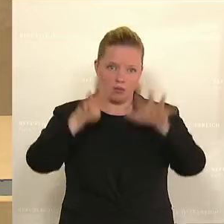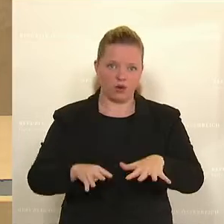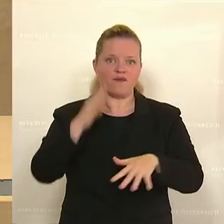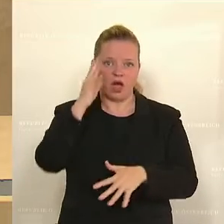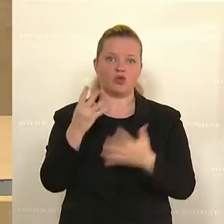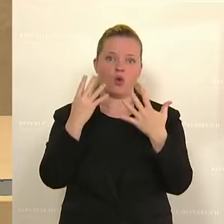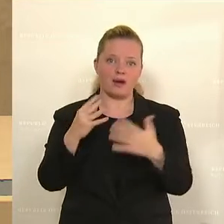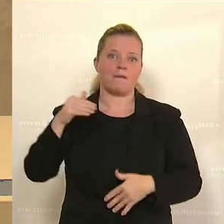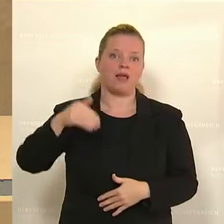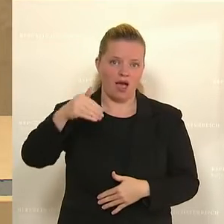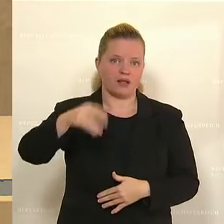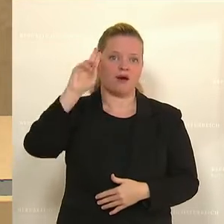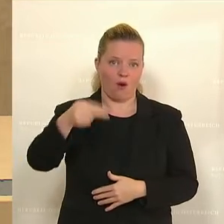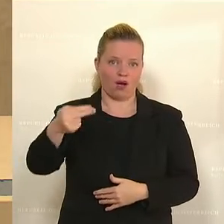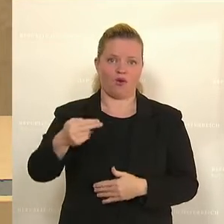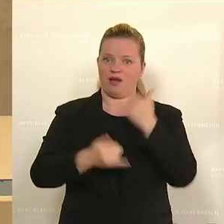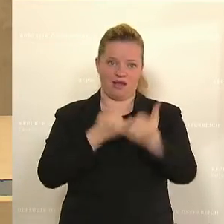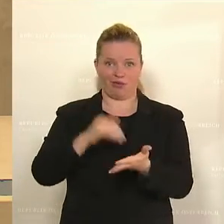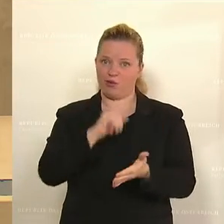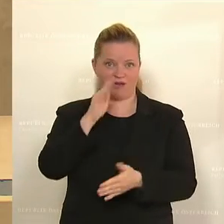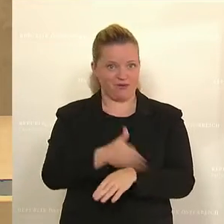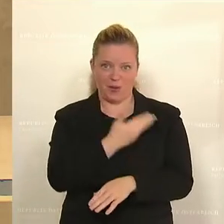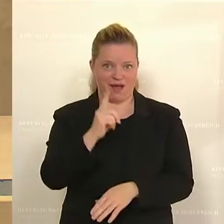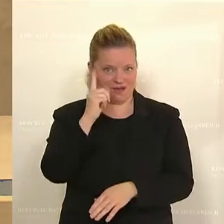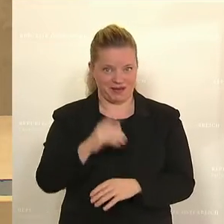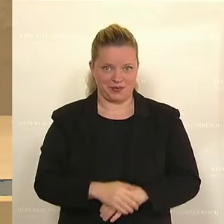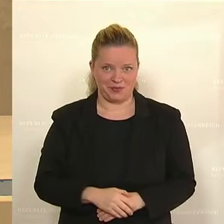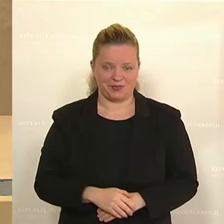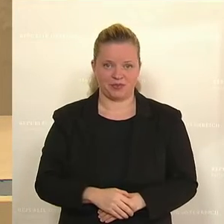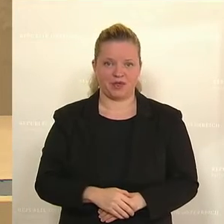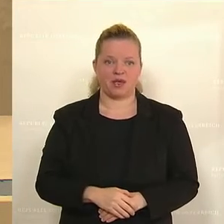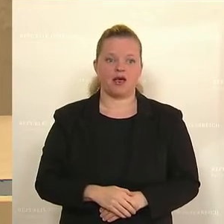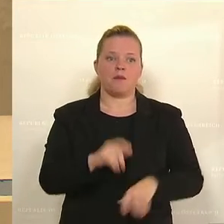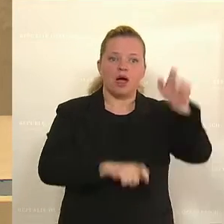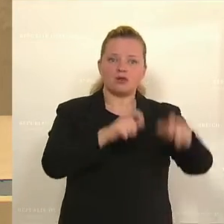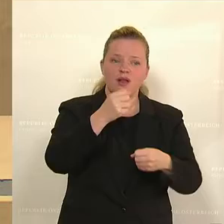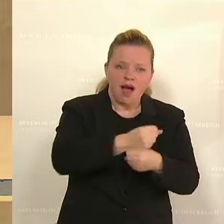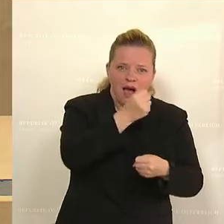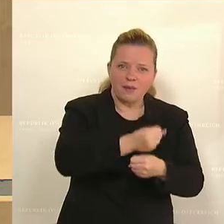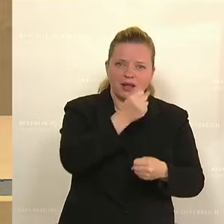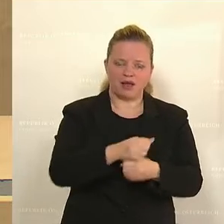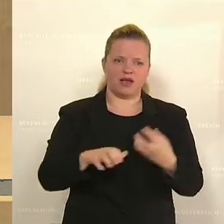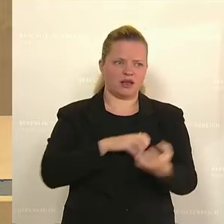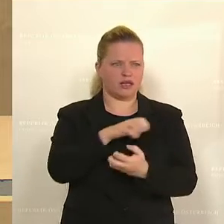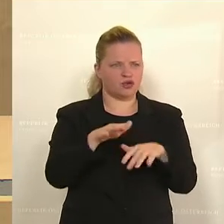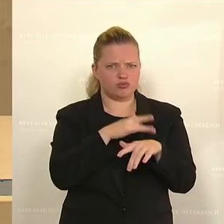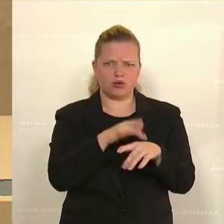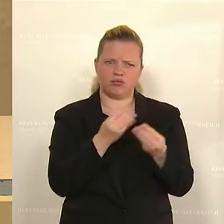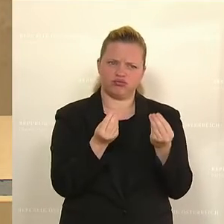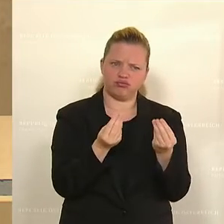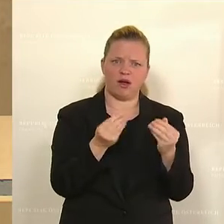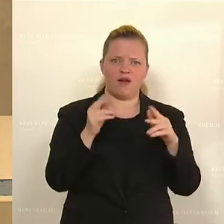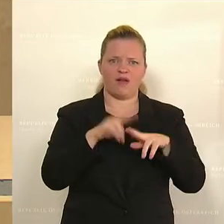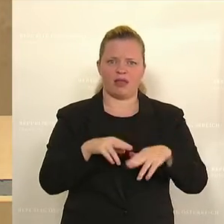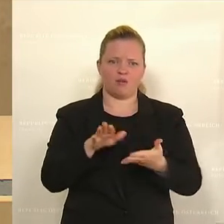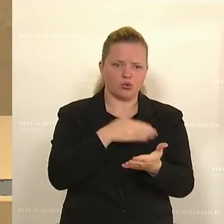Milliarden und das Jahr ist noch nicht um. Während also arbeitende Menschen diese Krise tatsächlich am eigenen Leib spüren, wenn die